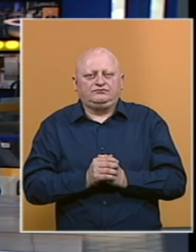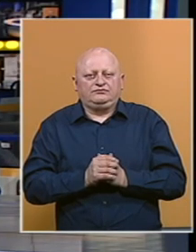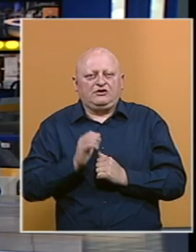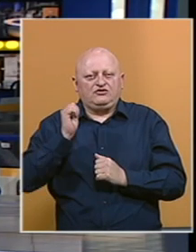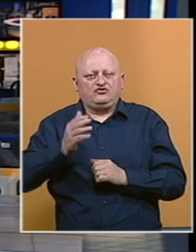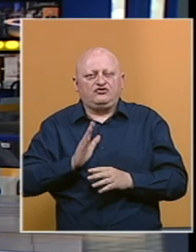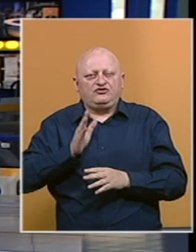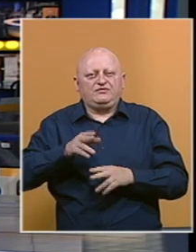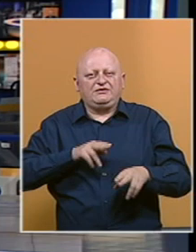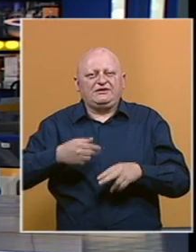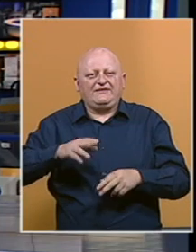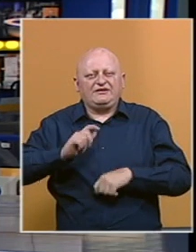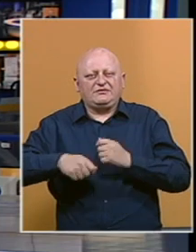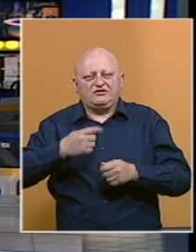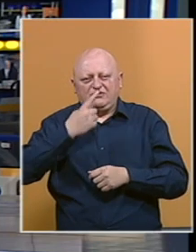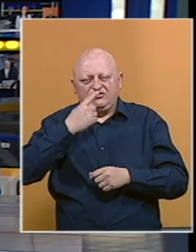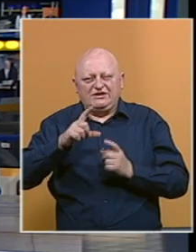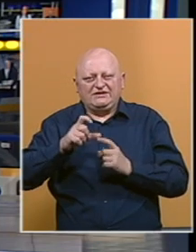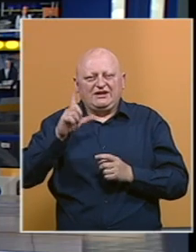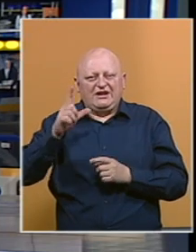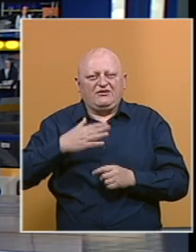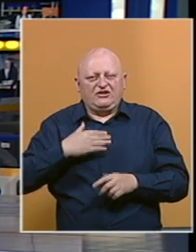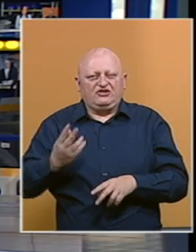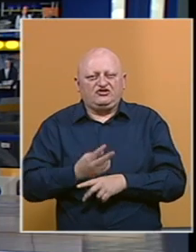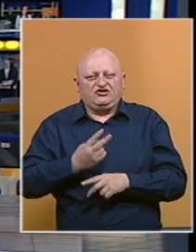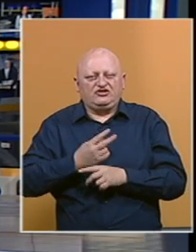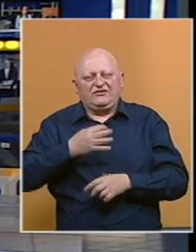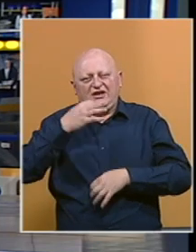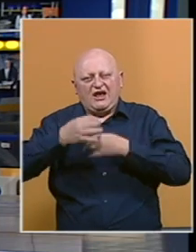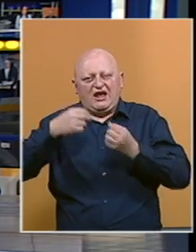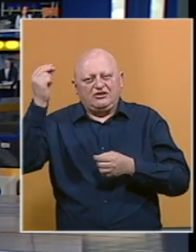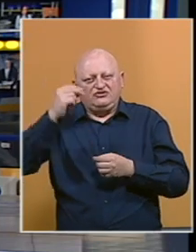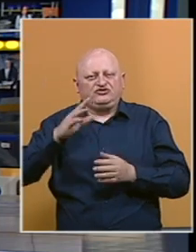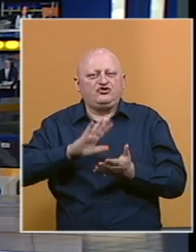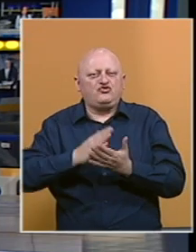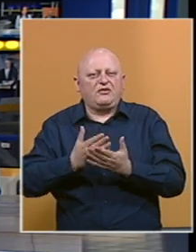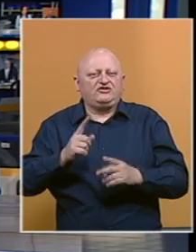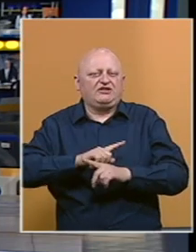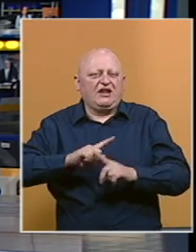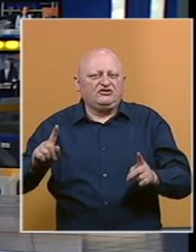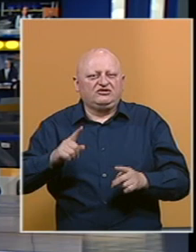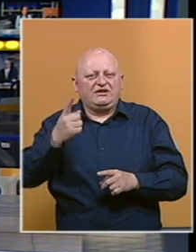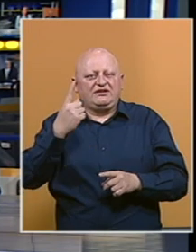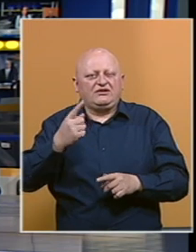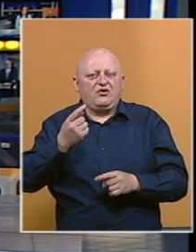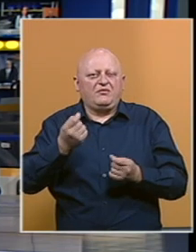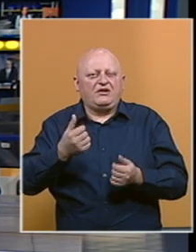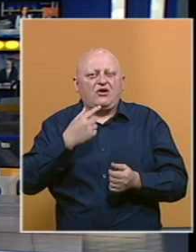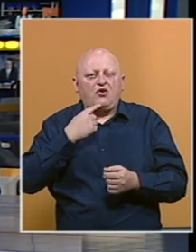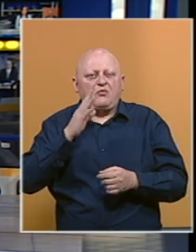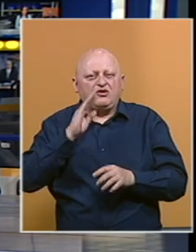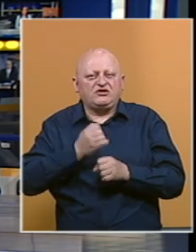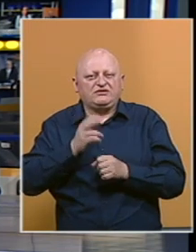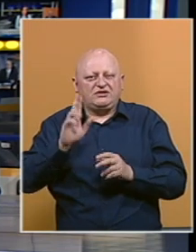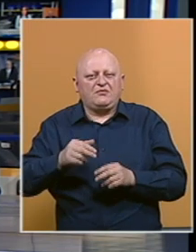Sutrašnju posjetu ministra vanjskih poslova Rusije Sergeja Lavrova našoj zemlji analitičari tumače različito. Za jedna je to prilika od